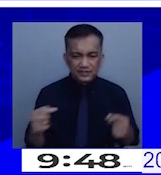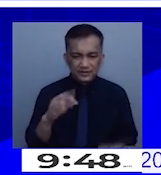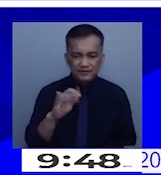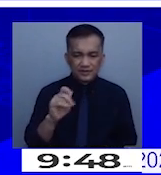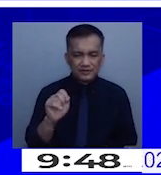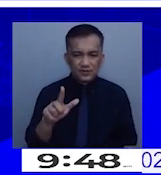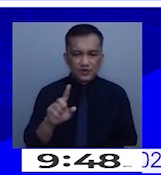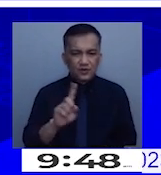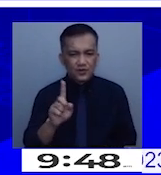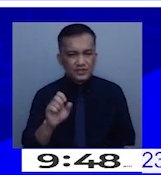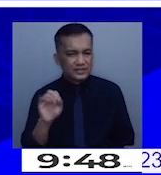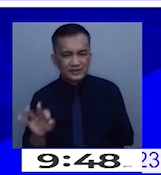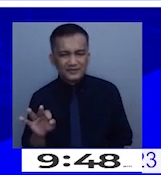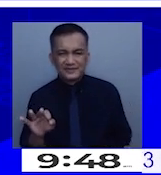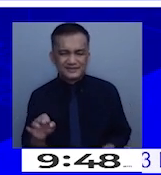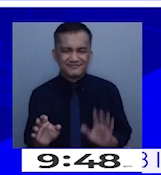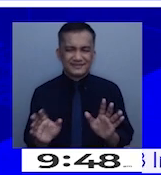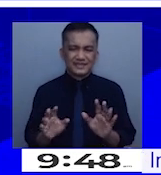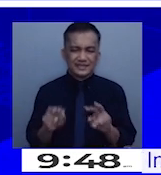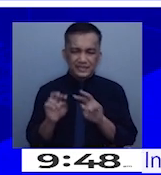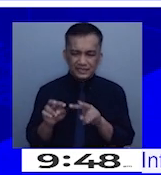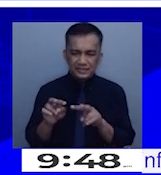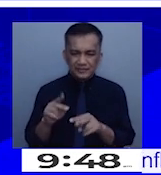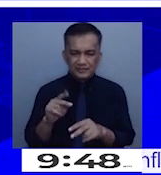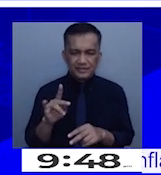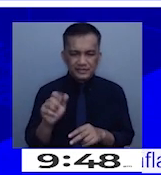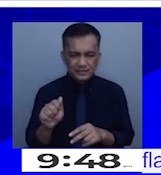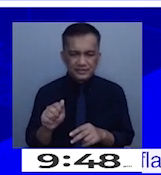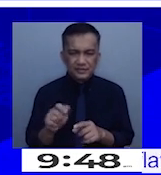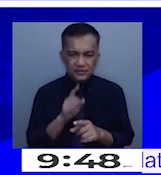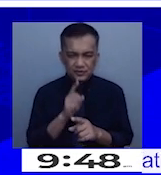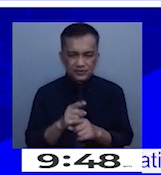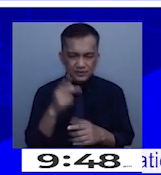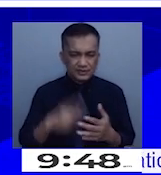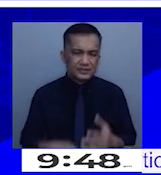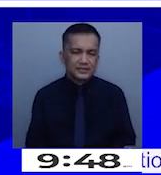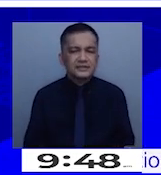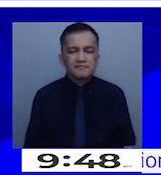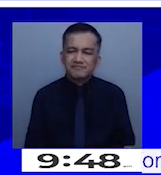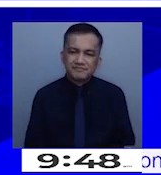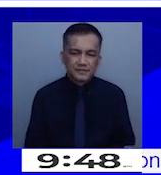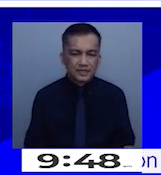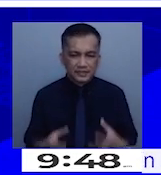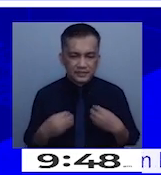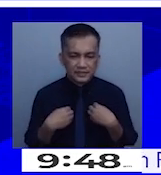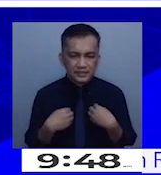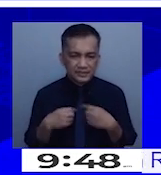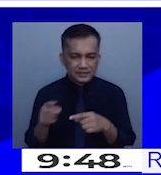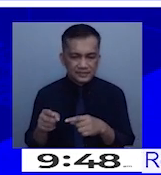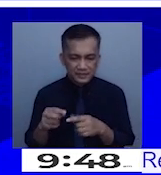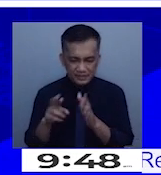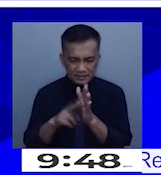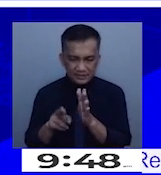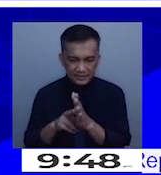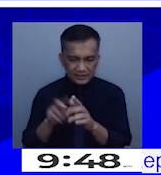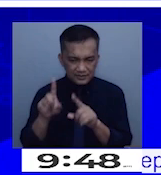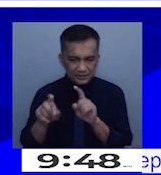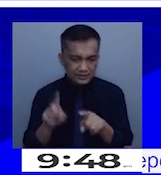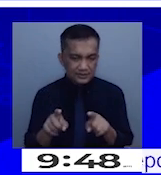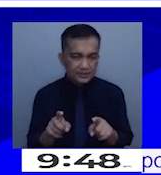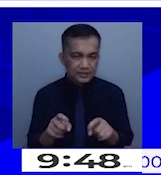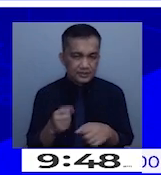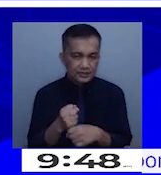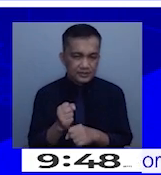mga what if. At yung nakikita lang ng PSA, yung actual talaga na prices. Admittedly, ito yung mga research question na ginagawa